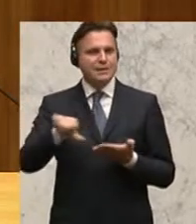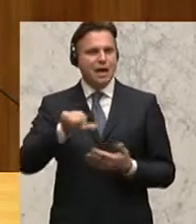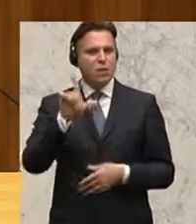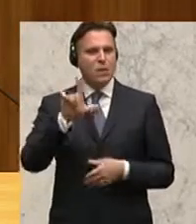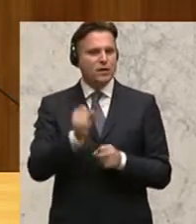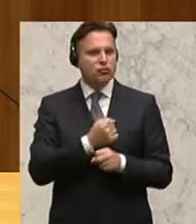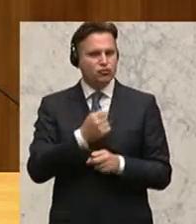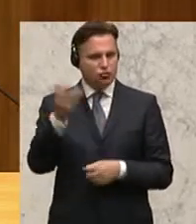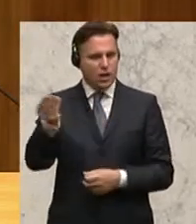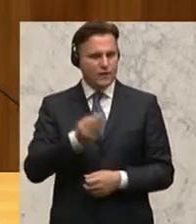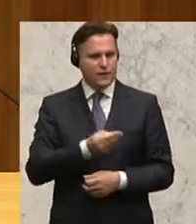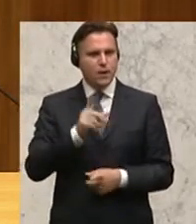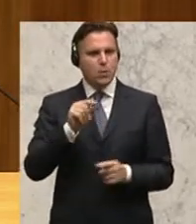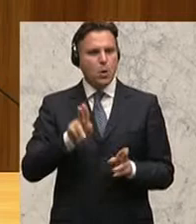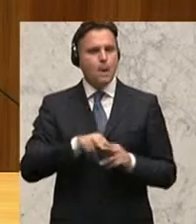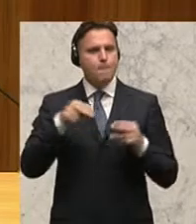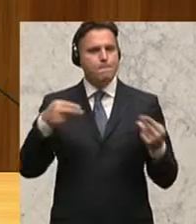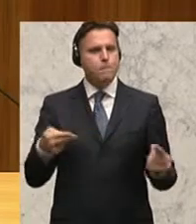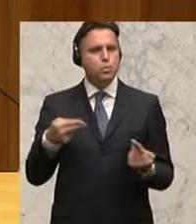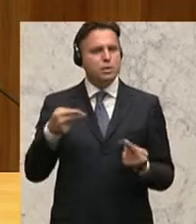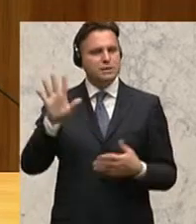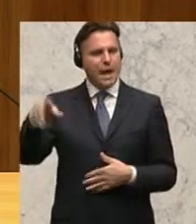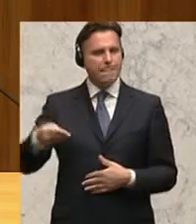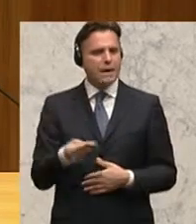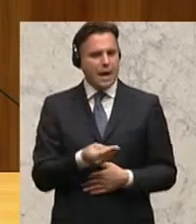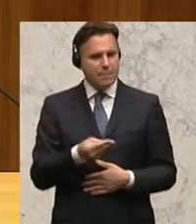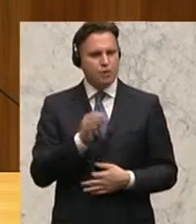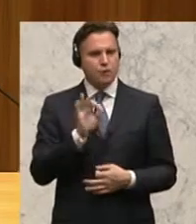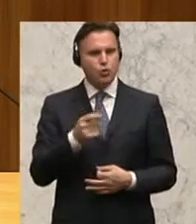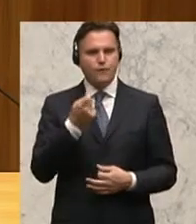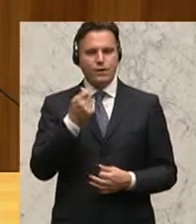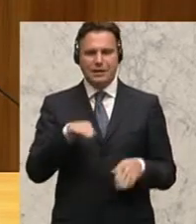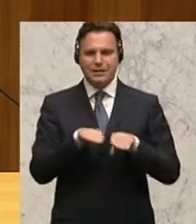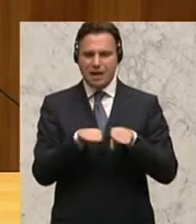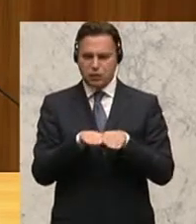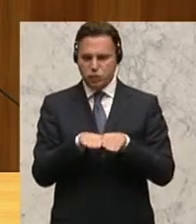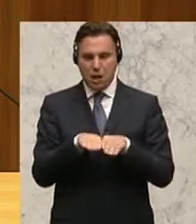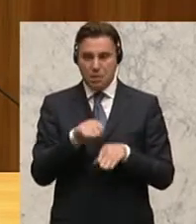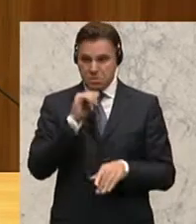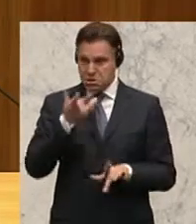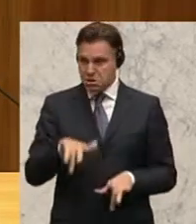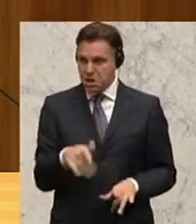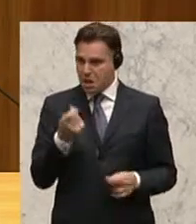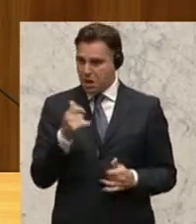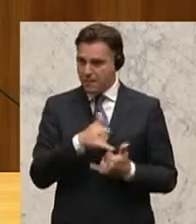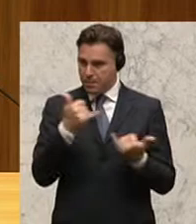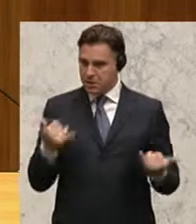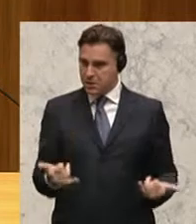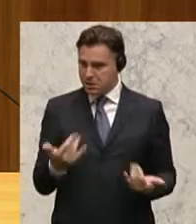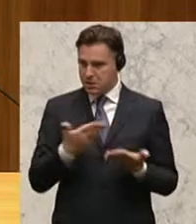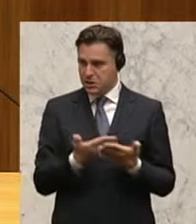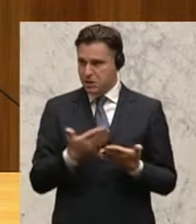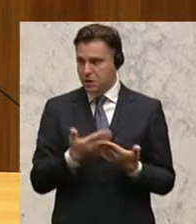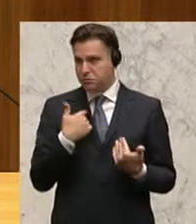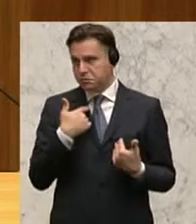als Bundesabgabe sozusagen in den Finanzausgleich eingeordnet werden soll, noch nicht da. Also das ist wieder etwas, wo man sagen